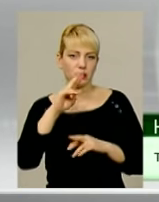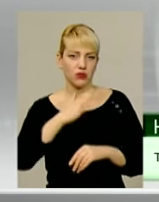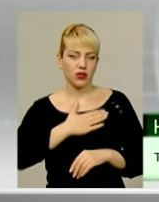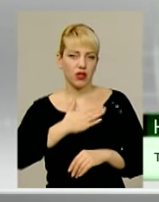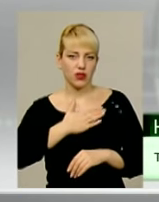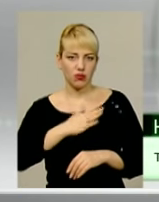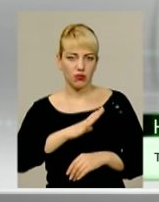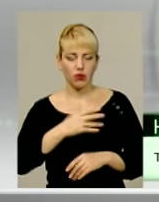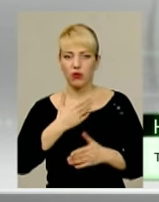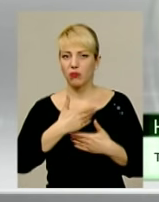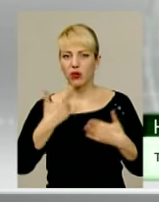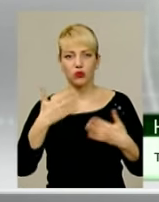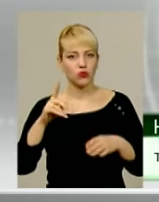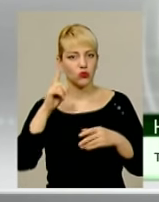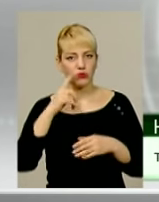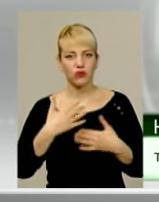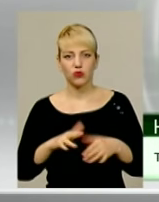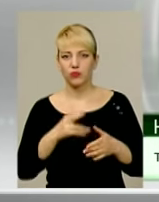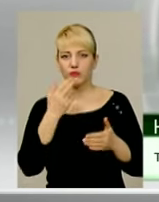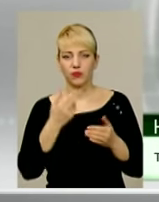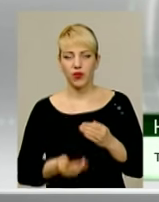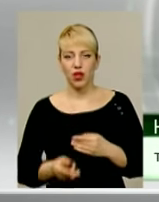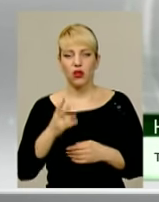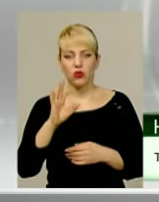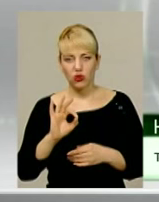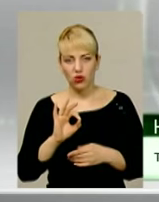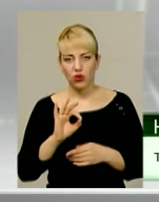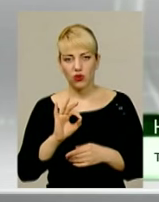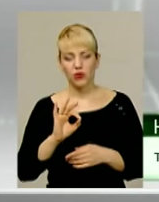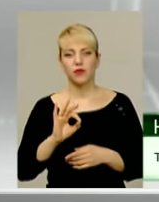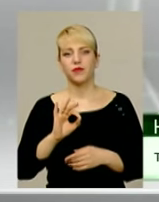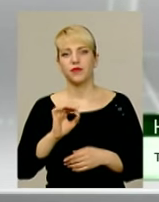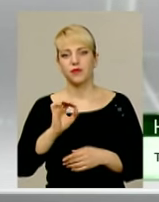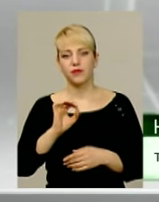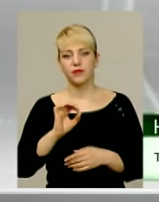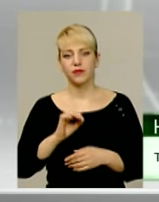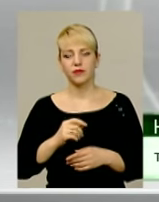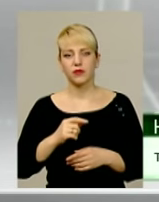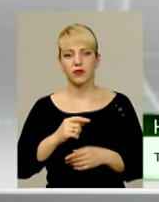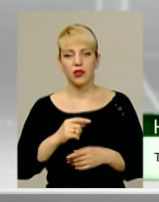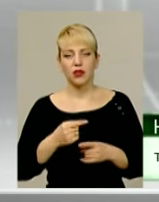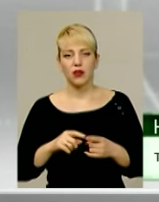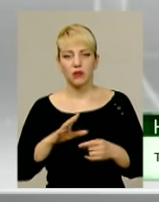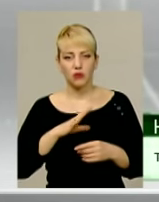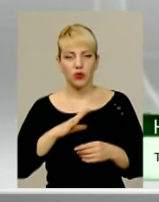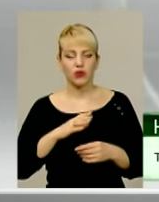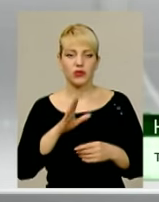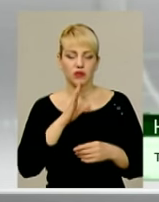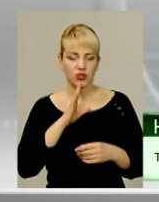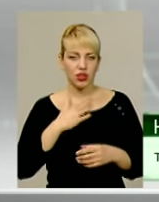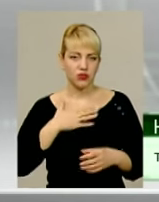Ми подумали, що ми упустимо перемогу. Але разом з тим було сказано на недостатки в перерву. Дівчата